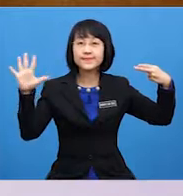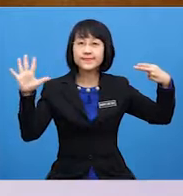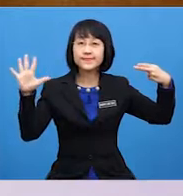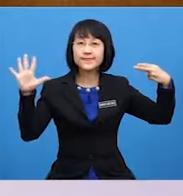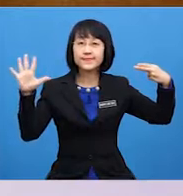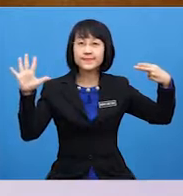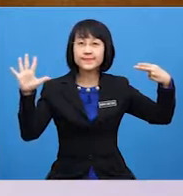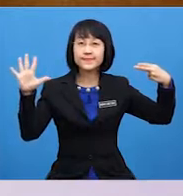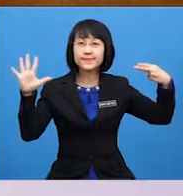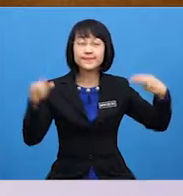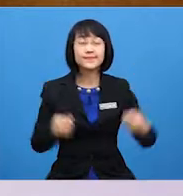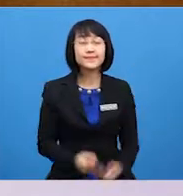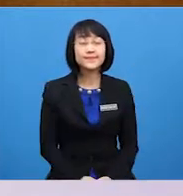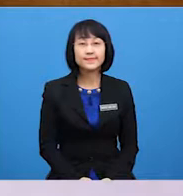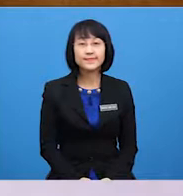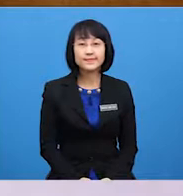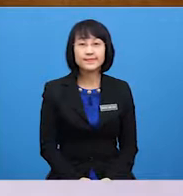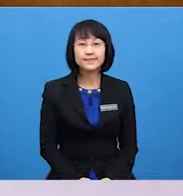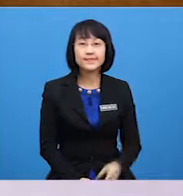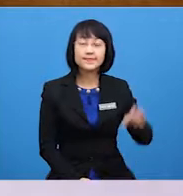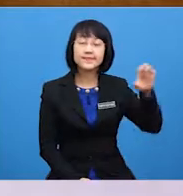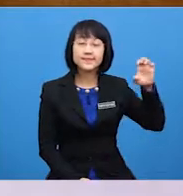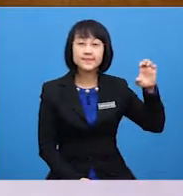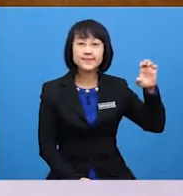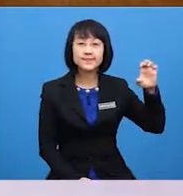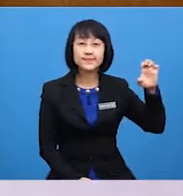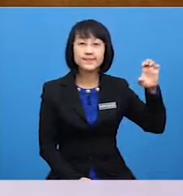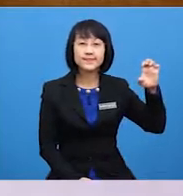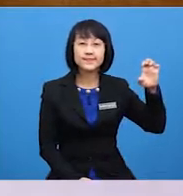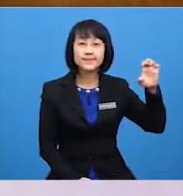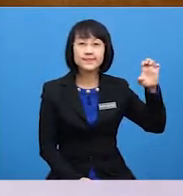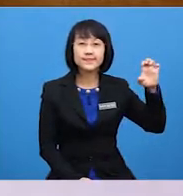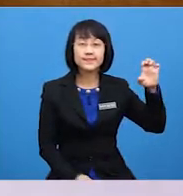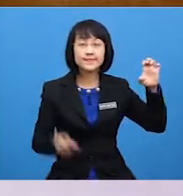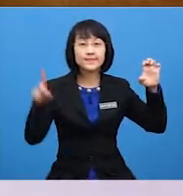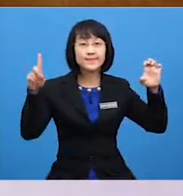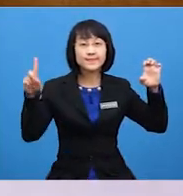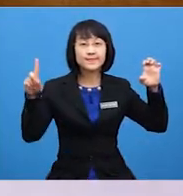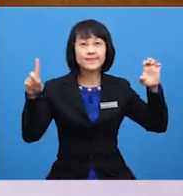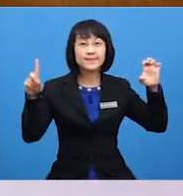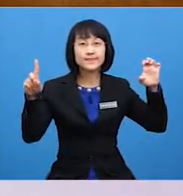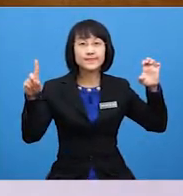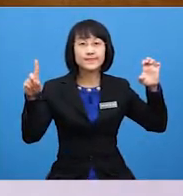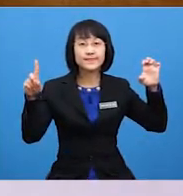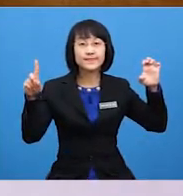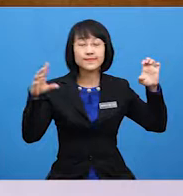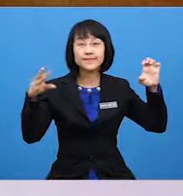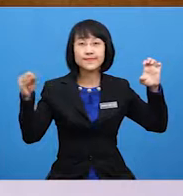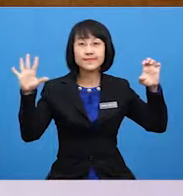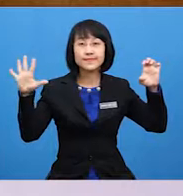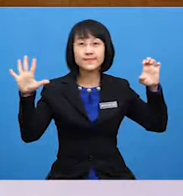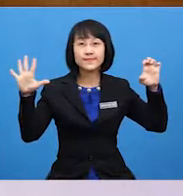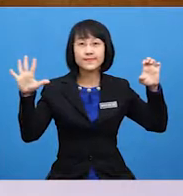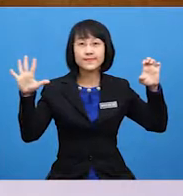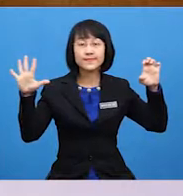Letter E is 1, and 5